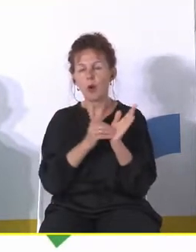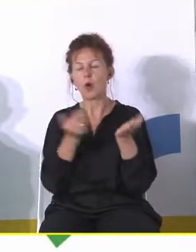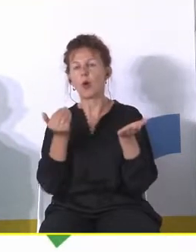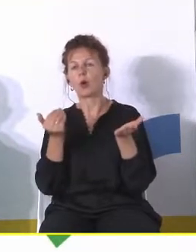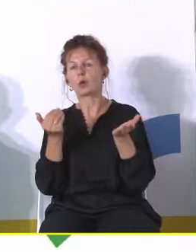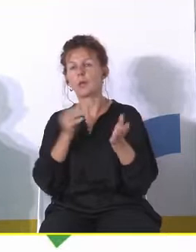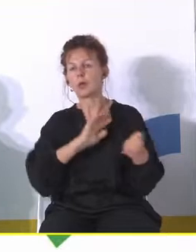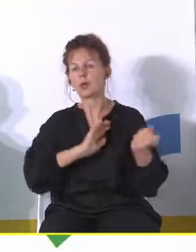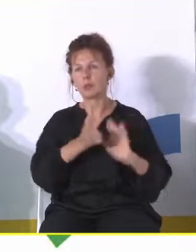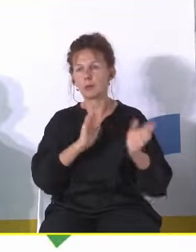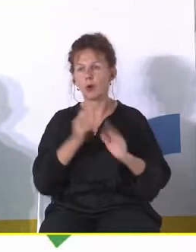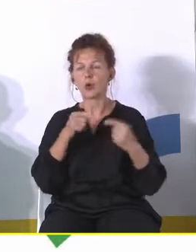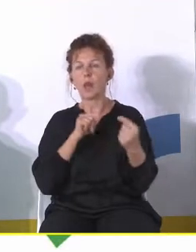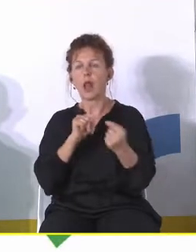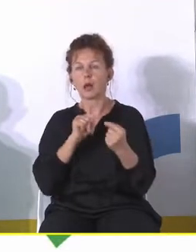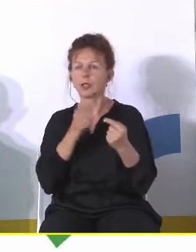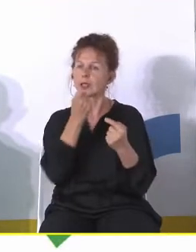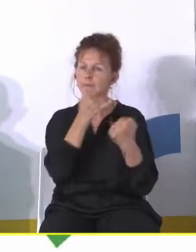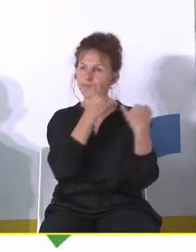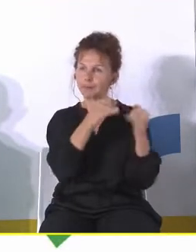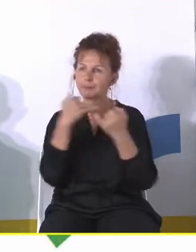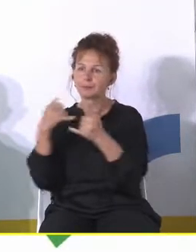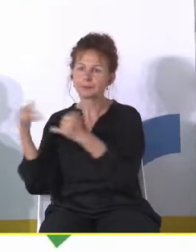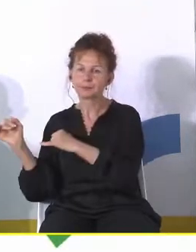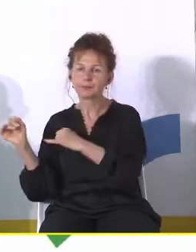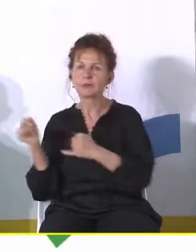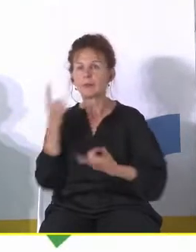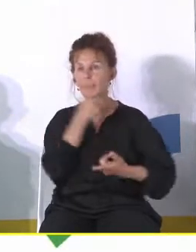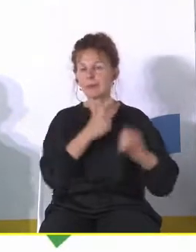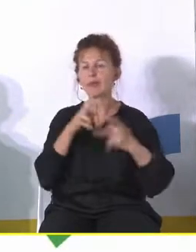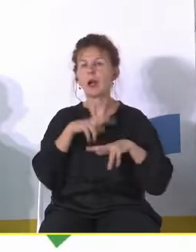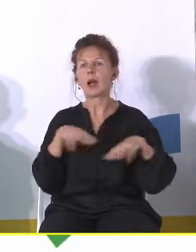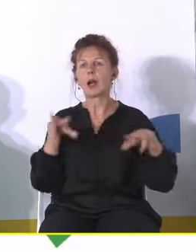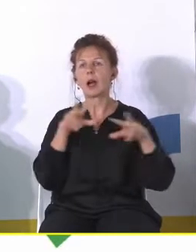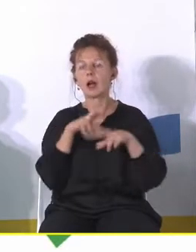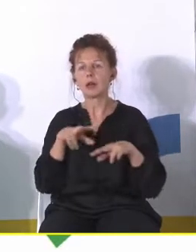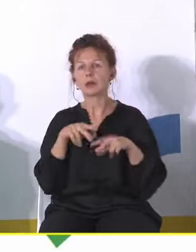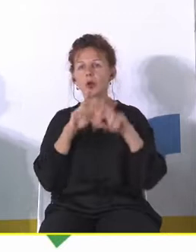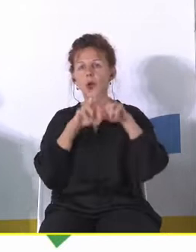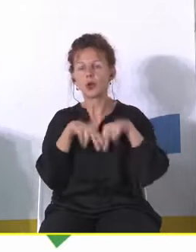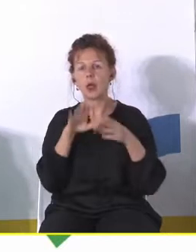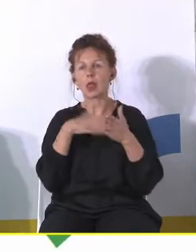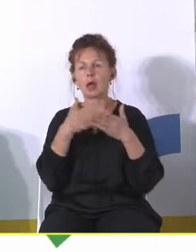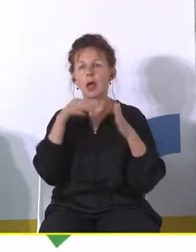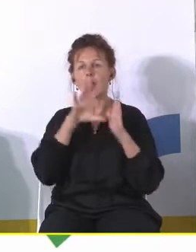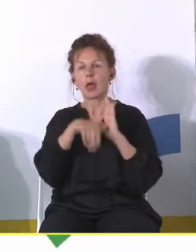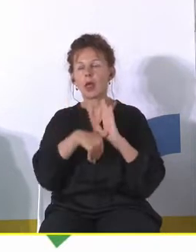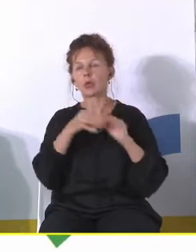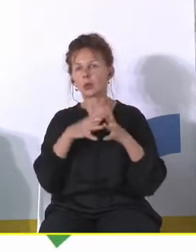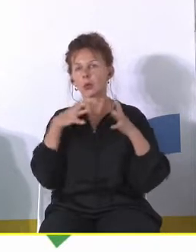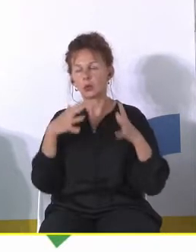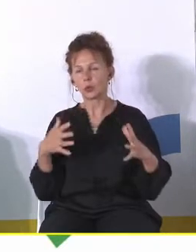sposób dialogowania będzie nieco inny. Myślę o rodzinach, które zostały w dużym mieście, chociażby dlatego,